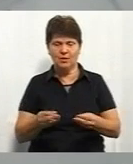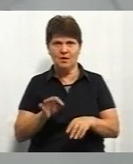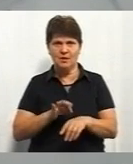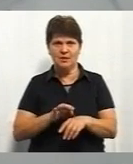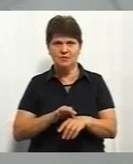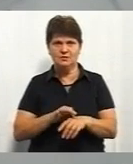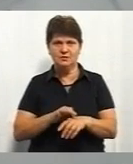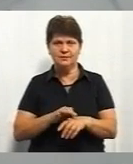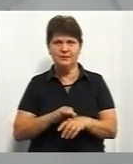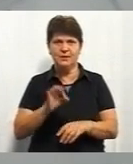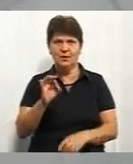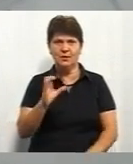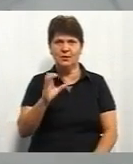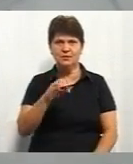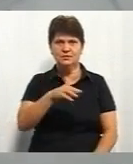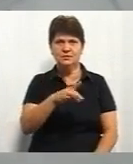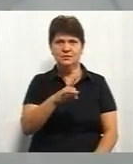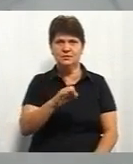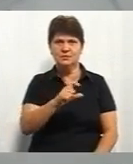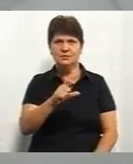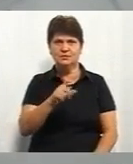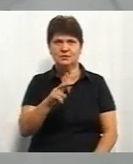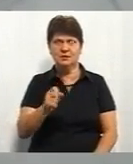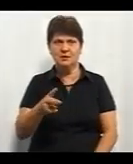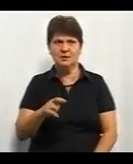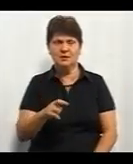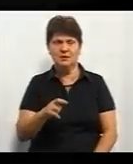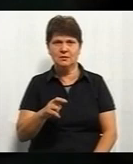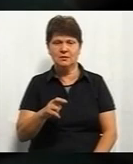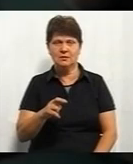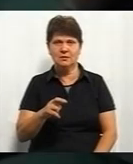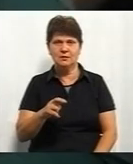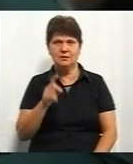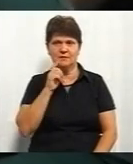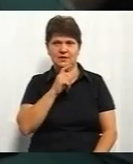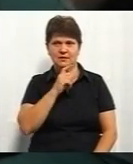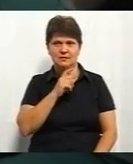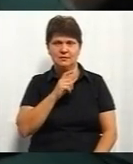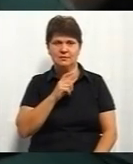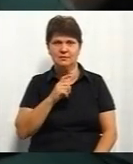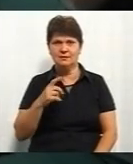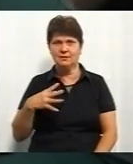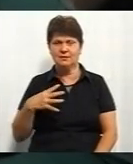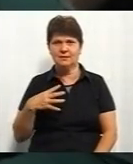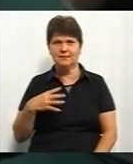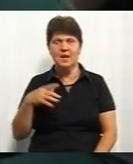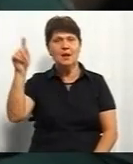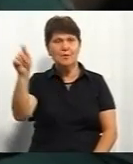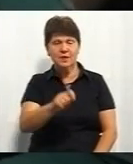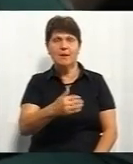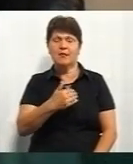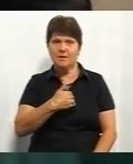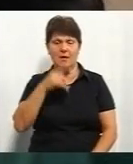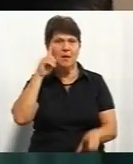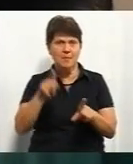з Острозької психлікарні на Вінниччині. Приїхала я, брат, сестра і шла